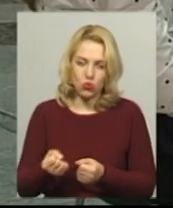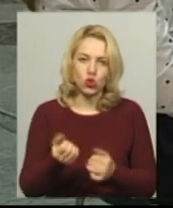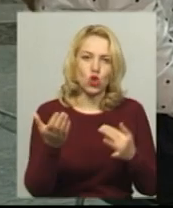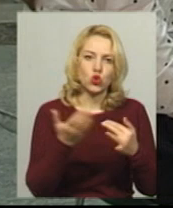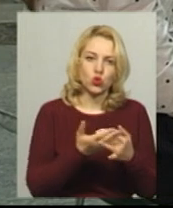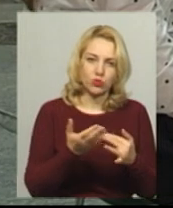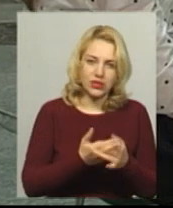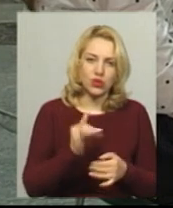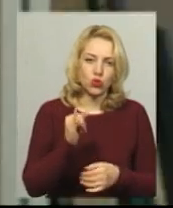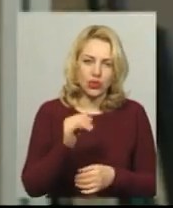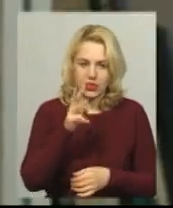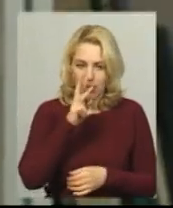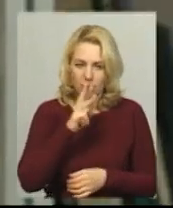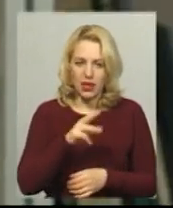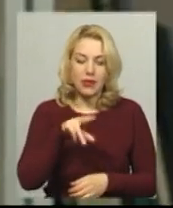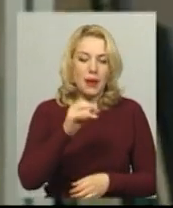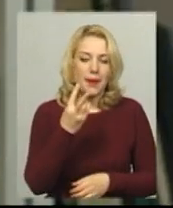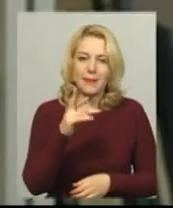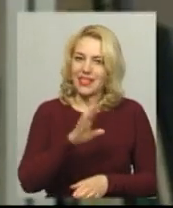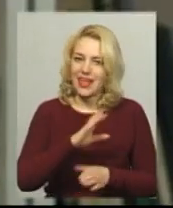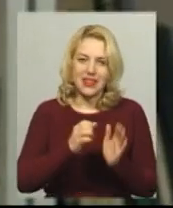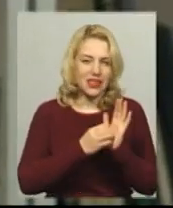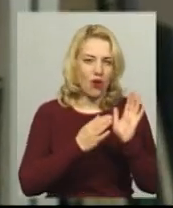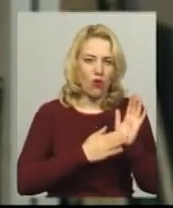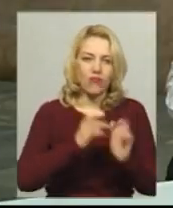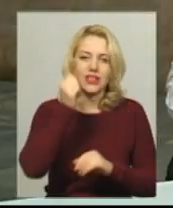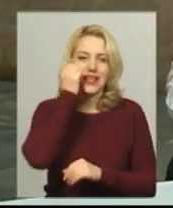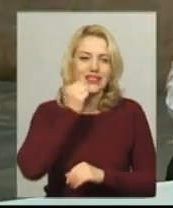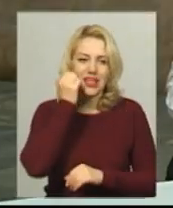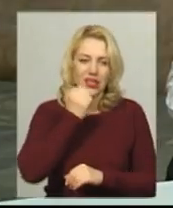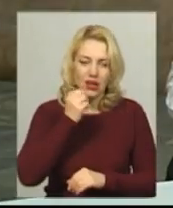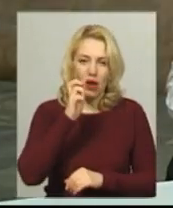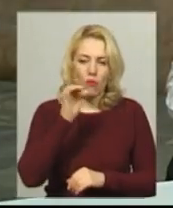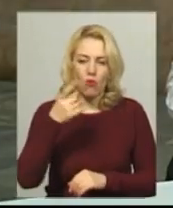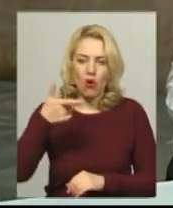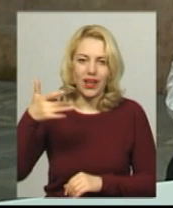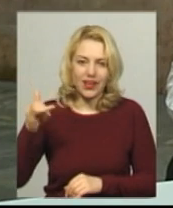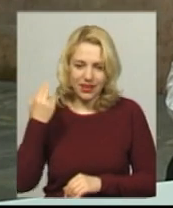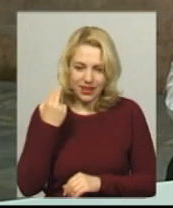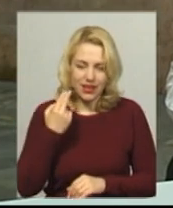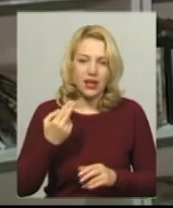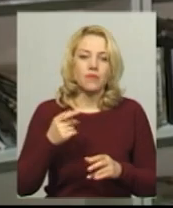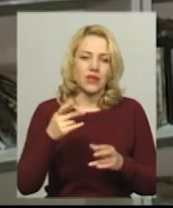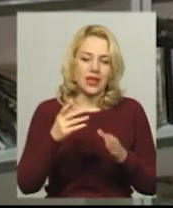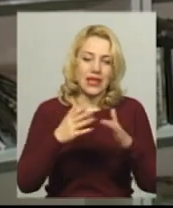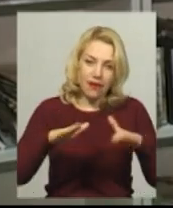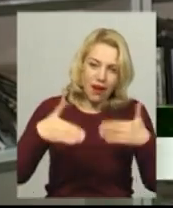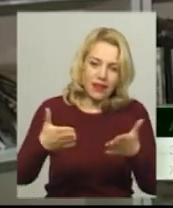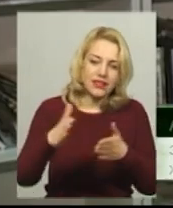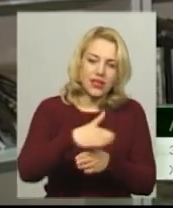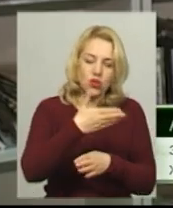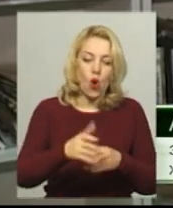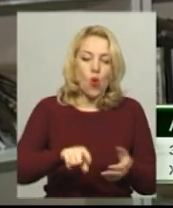нараховується на старі борги, розповідає Альона Бабак. Їх вона радить реструктуризувати. Комунальні підприємства починають